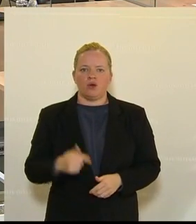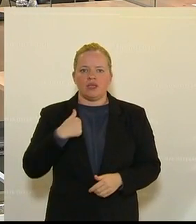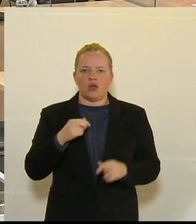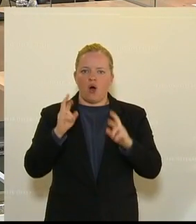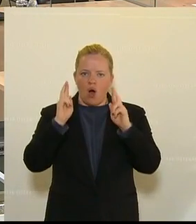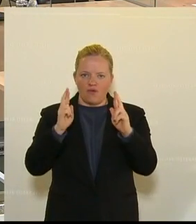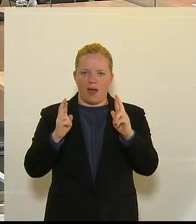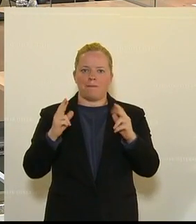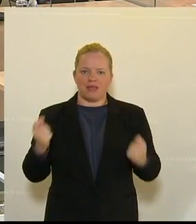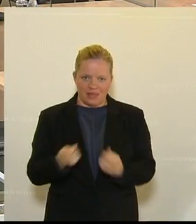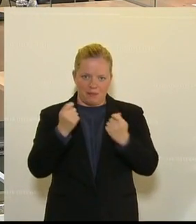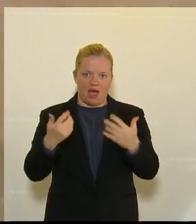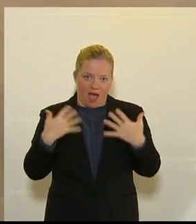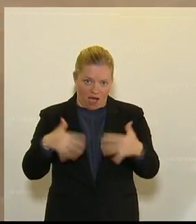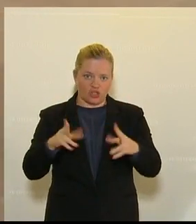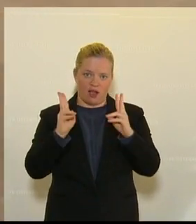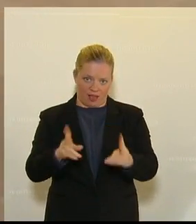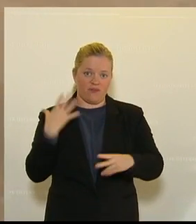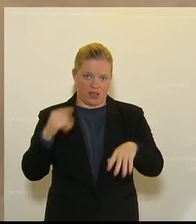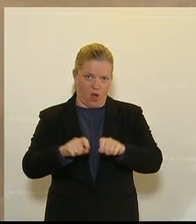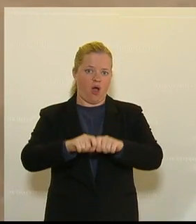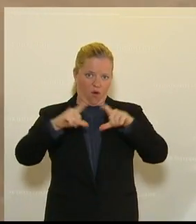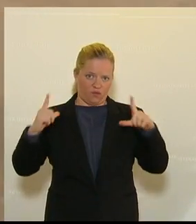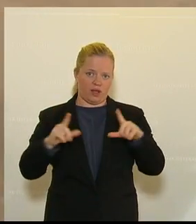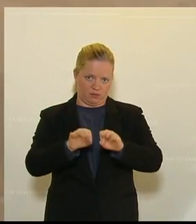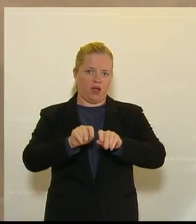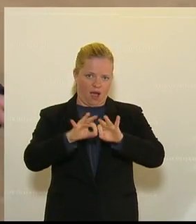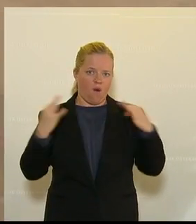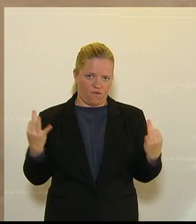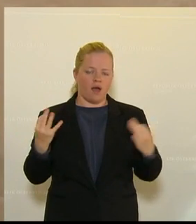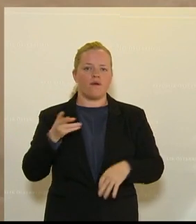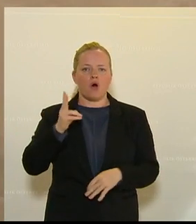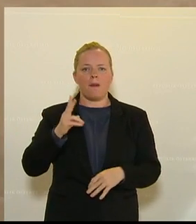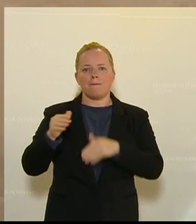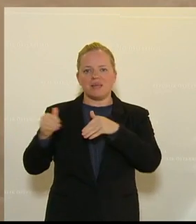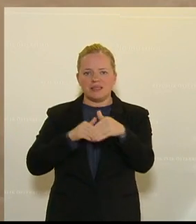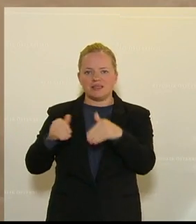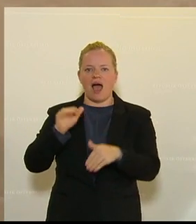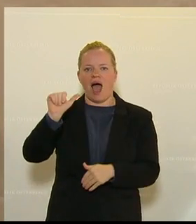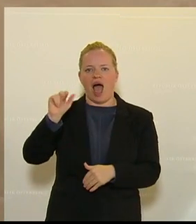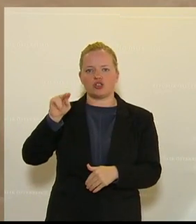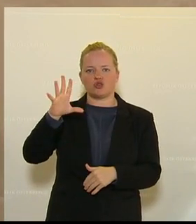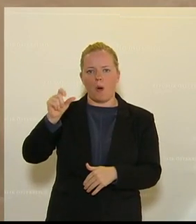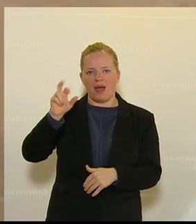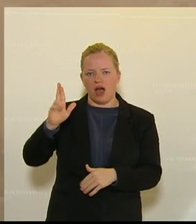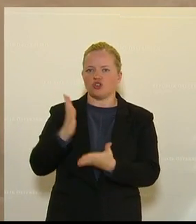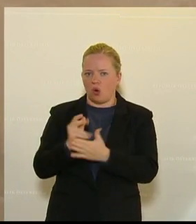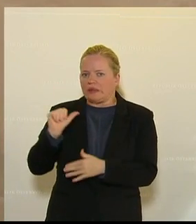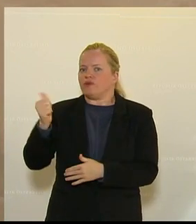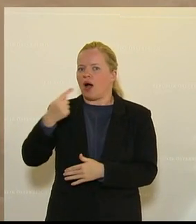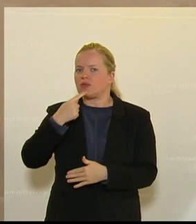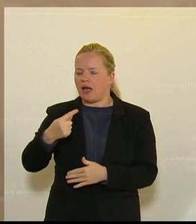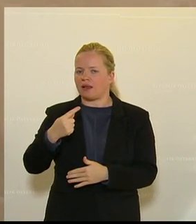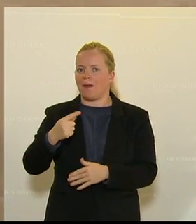Betriebe möglichst rasch wieder aufsperren können und dass es nicht so lange dauert, wie Minister Anschober eventuell angekündigt hat,